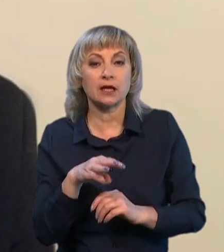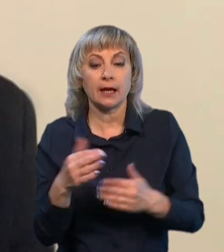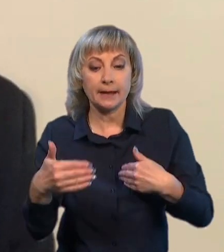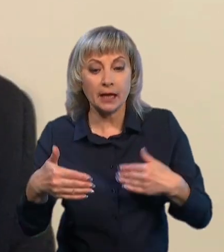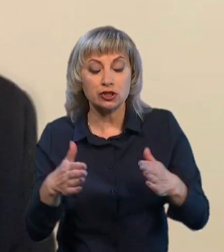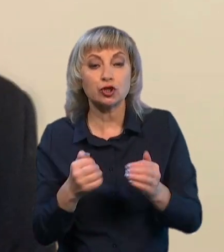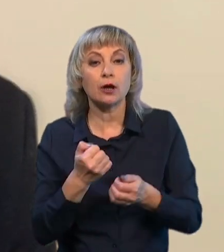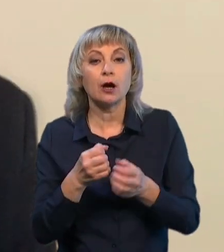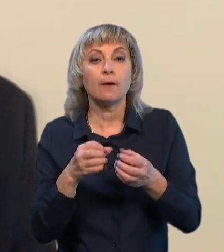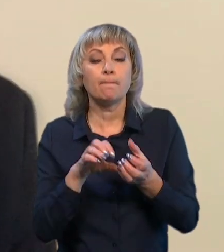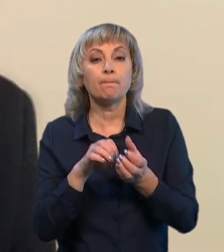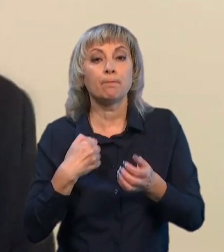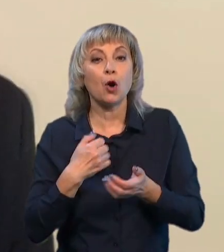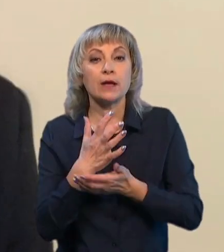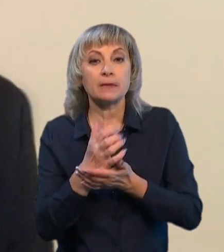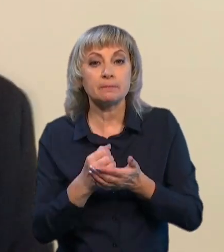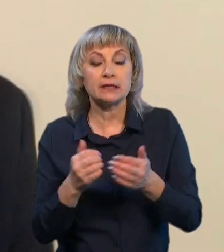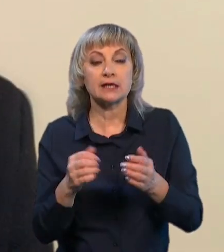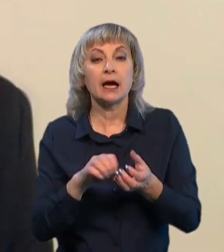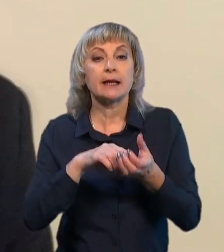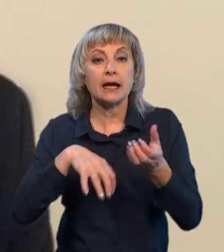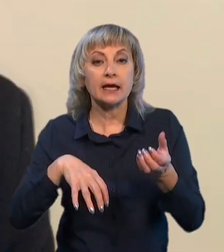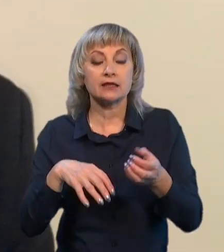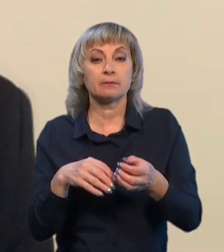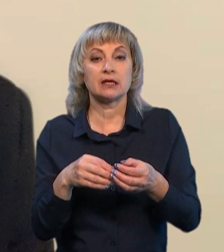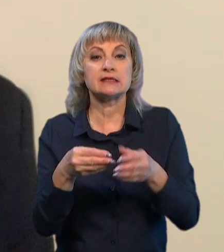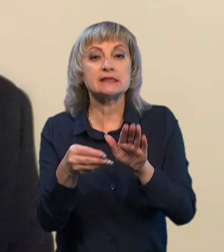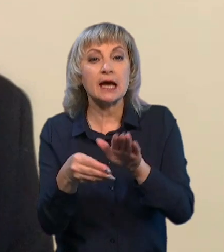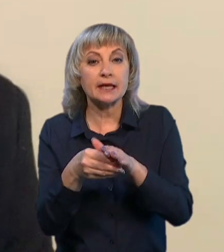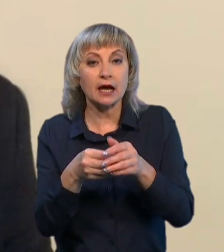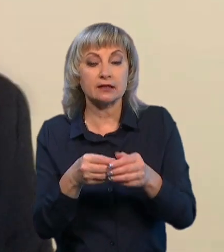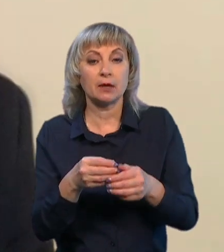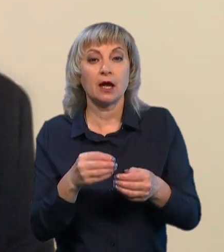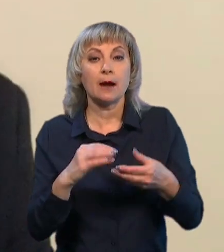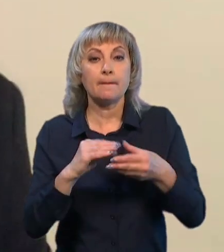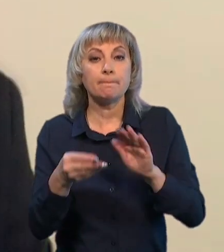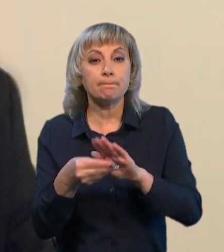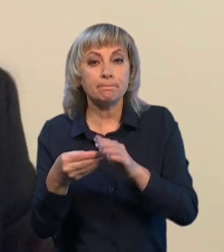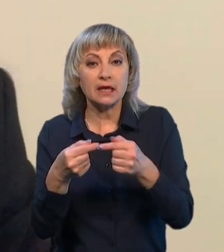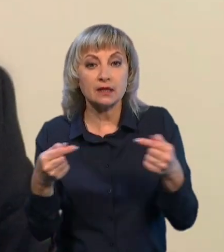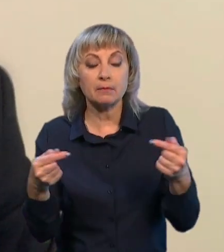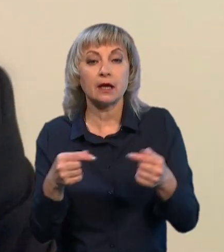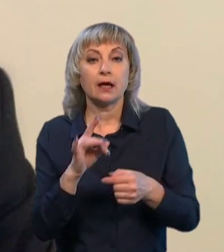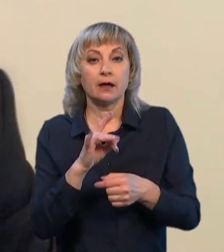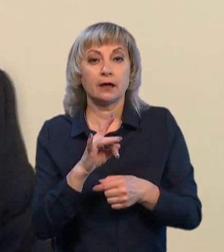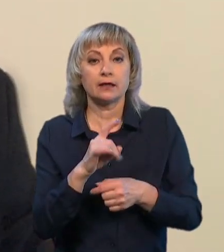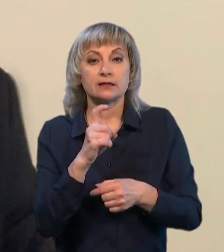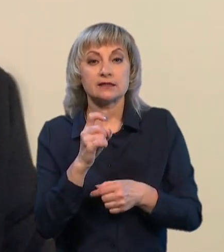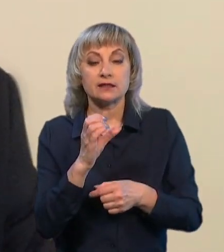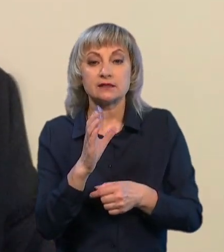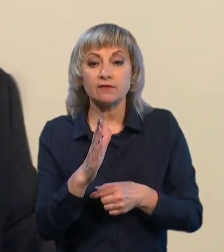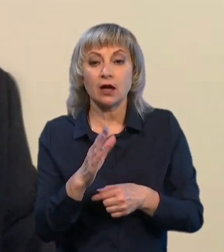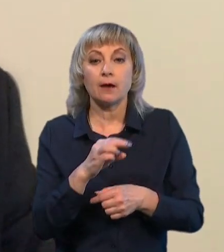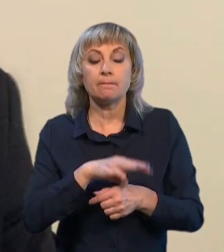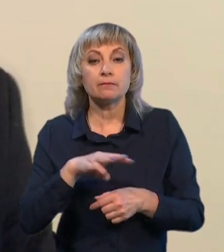боєприпасами, ракетами, відповідно, снарядами, мінами реактивних систем, відповідно, величезні сотні